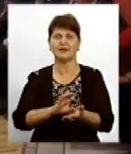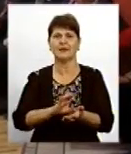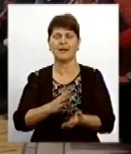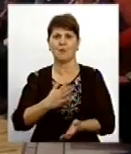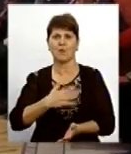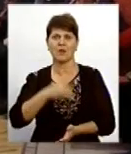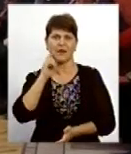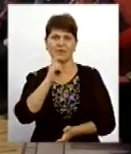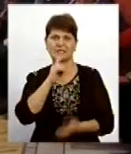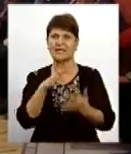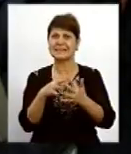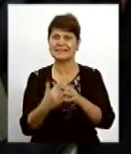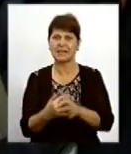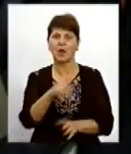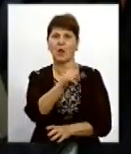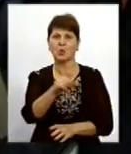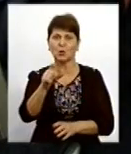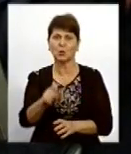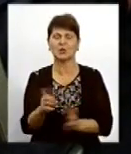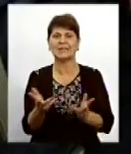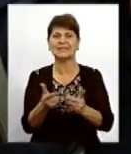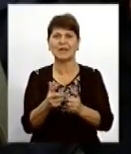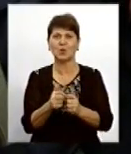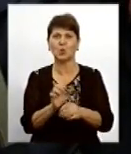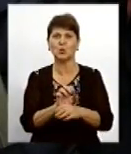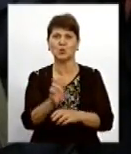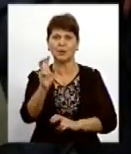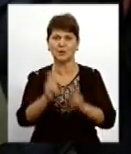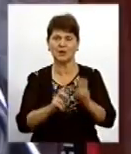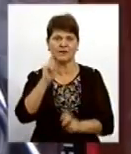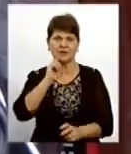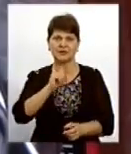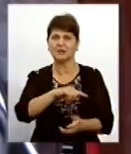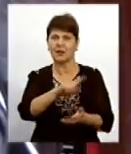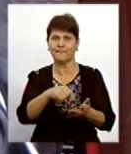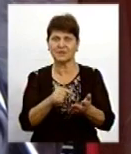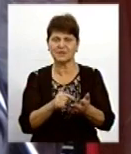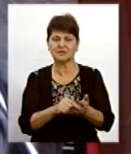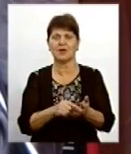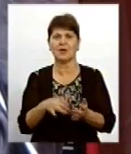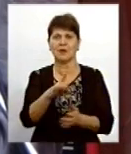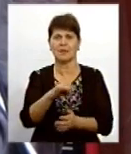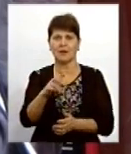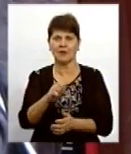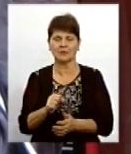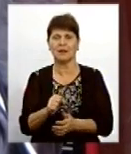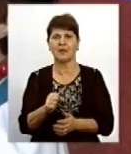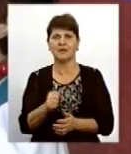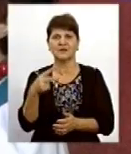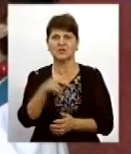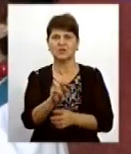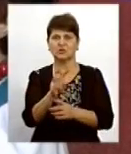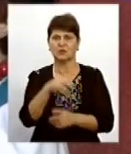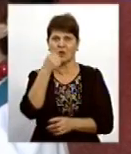видається за рахунок коштів Вінницької облдержадміністрації та Вінницької обласної ради з 2013 року. За цей час